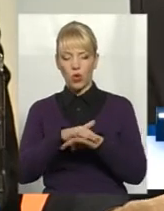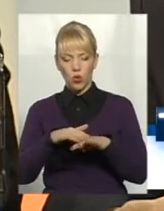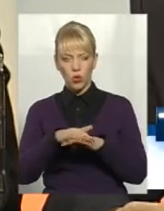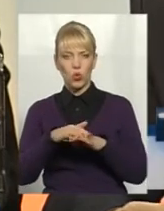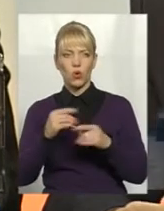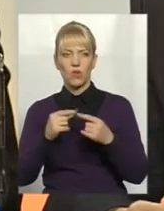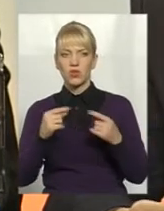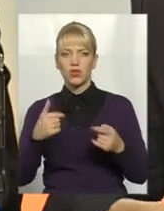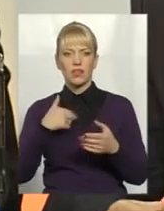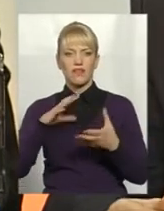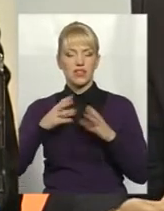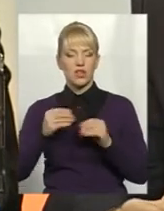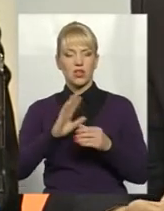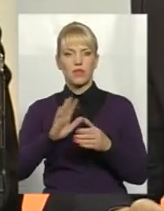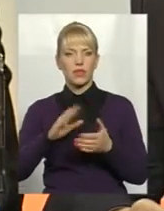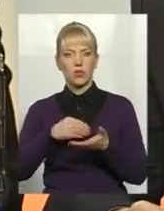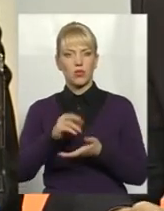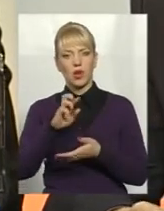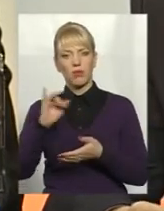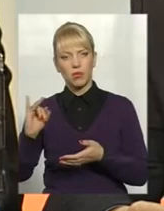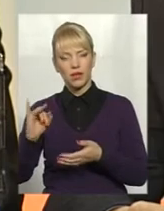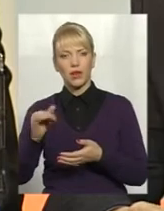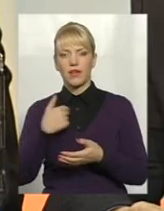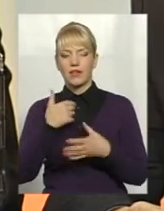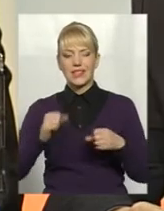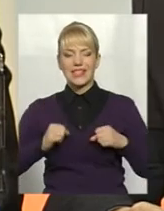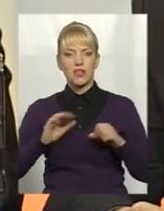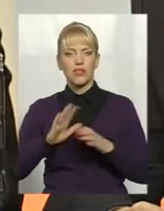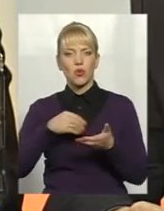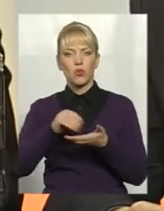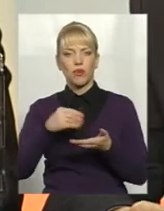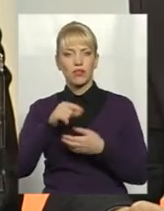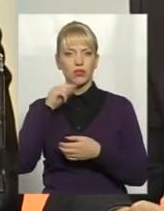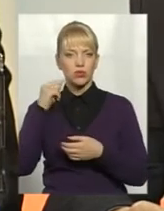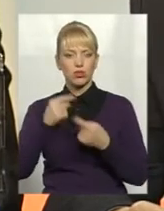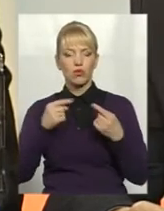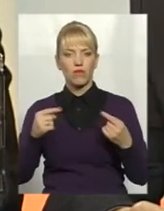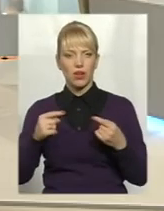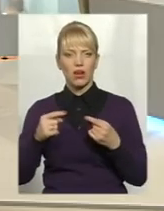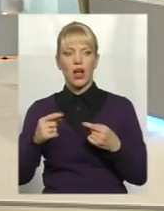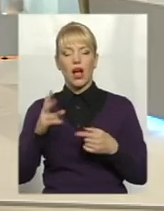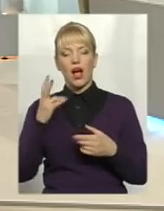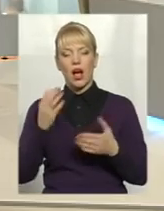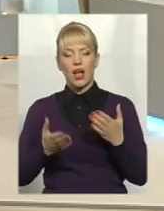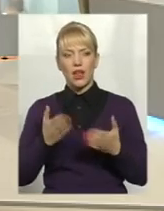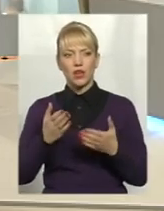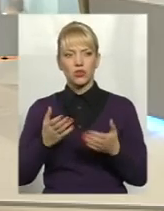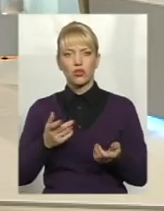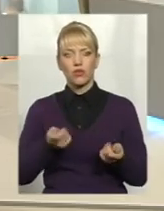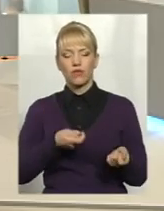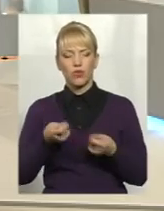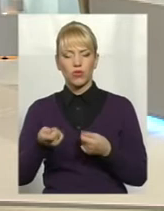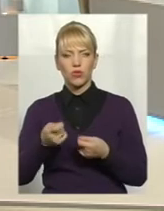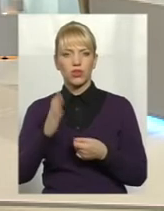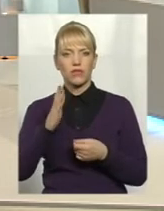стараюсь не купляти російські. Але якщо мені дозволяється якийсь товар вивозити в Росію, я б його вивозив через те, що то є